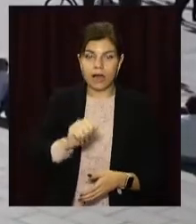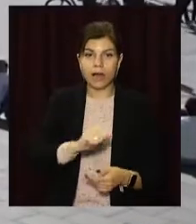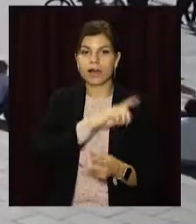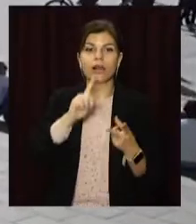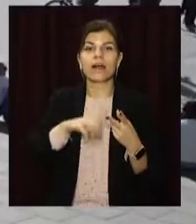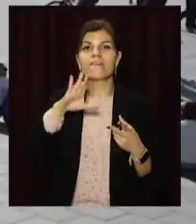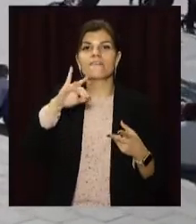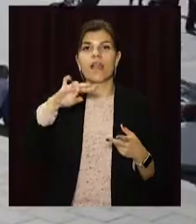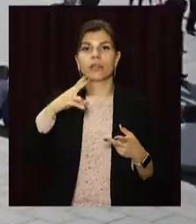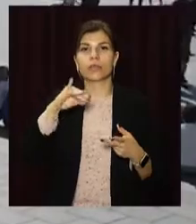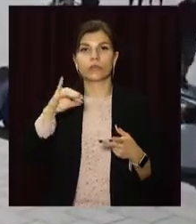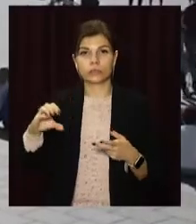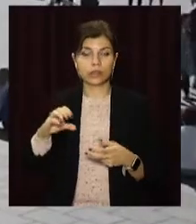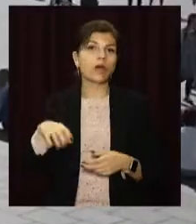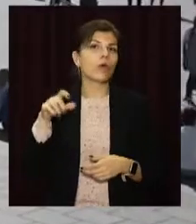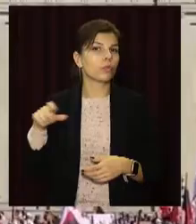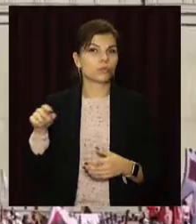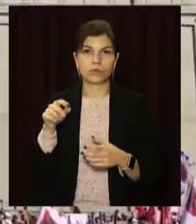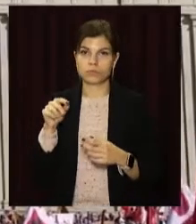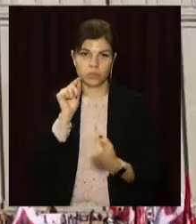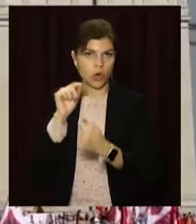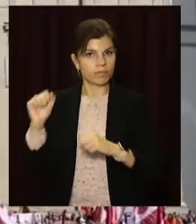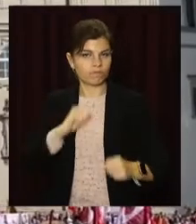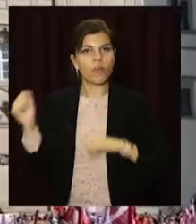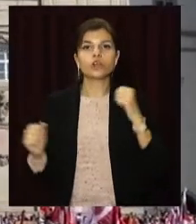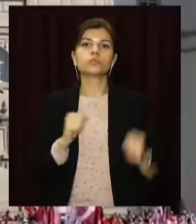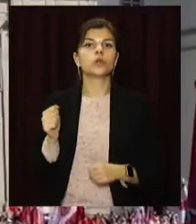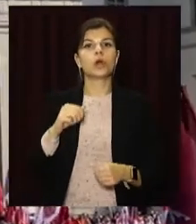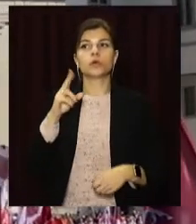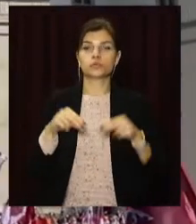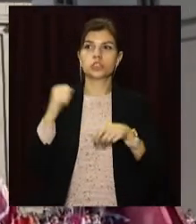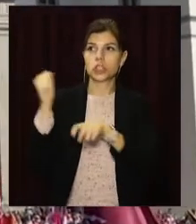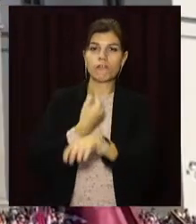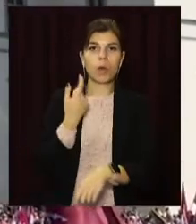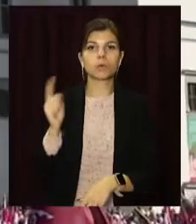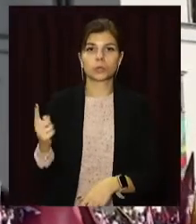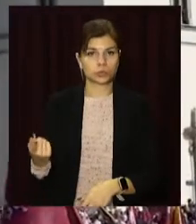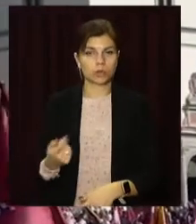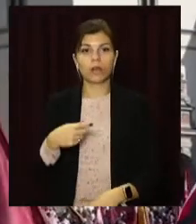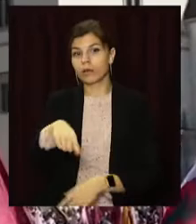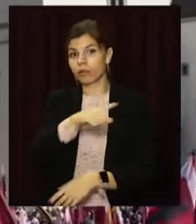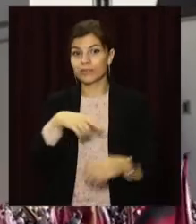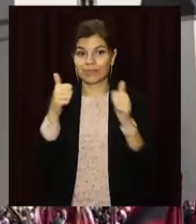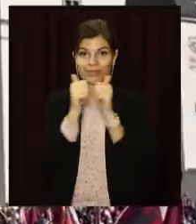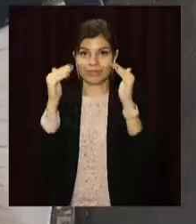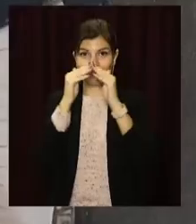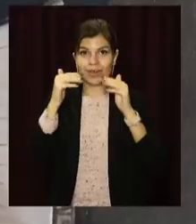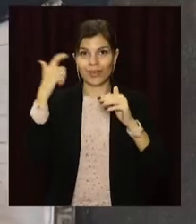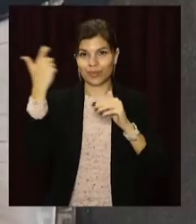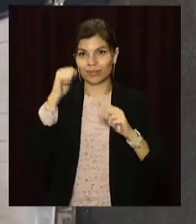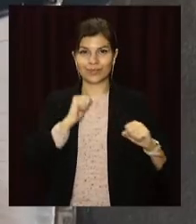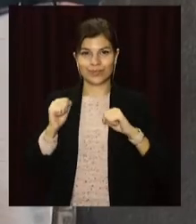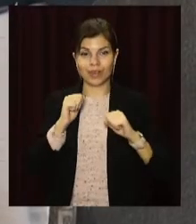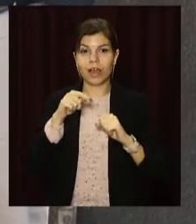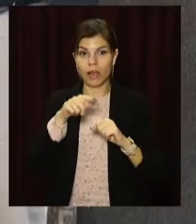виступили проти рішення влади запровадити обмеження для громадян, які не щепилися. В день біля будівлі парламенту зібралися майже 4